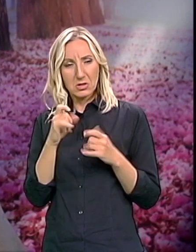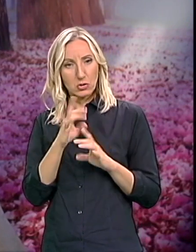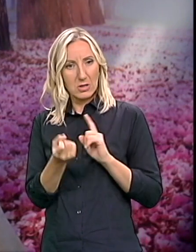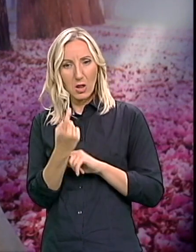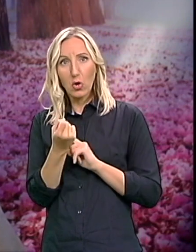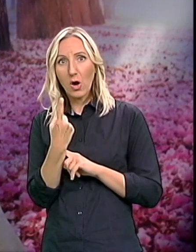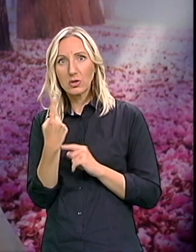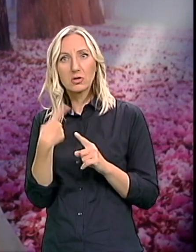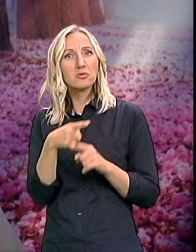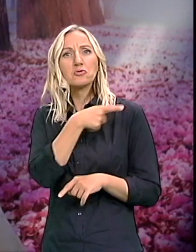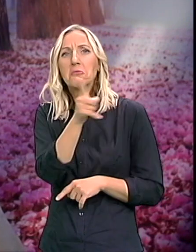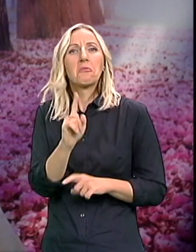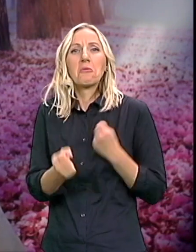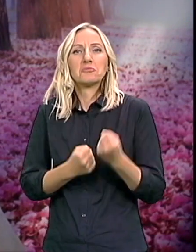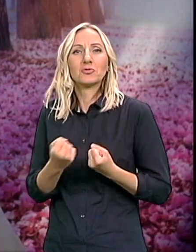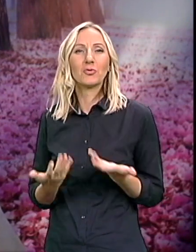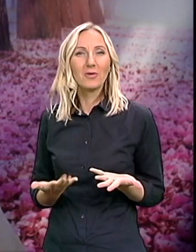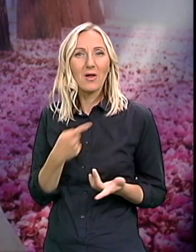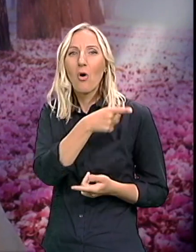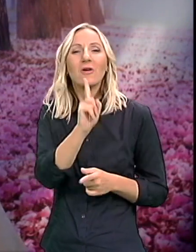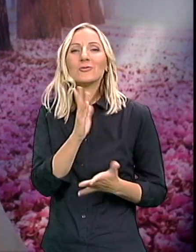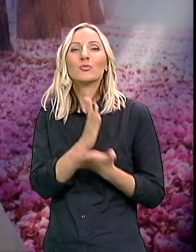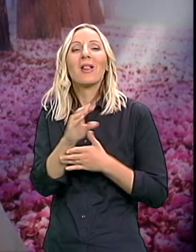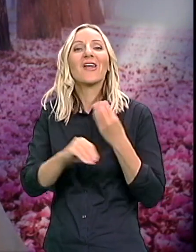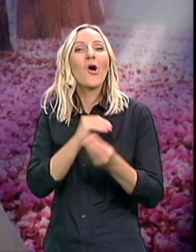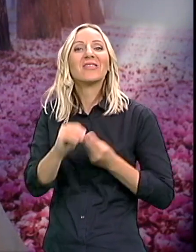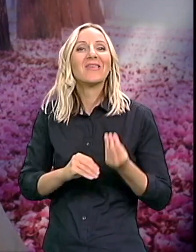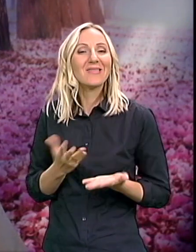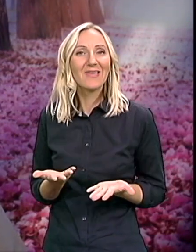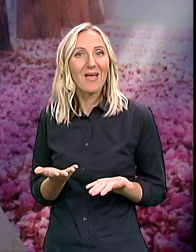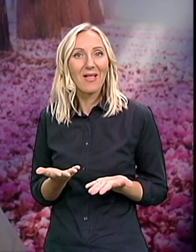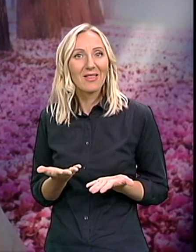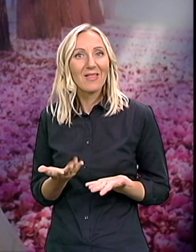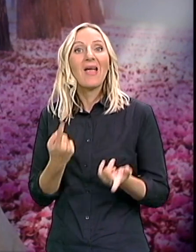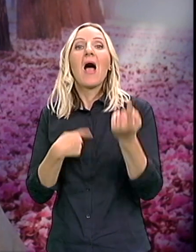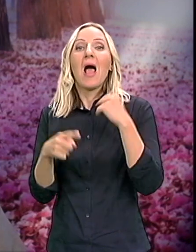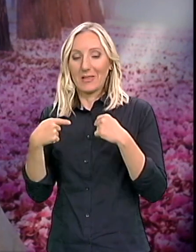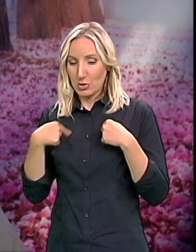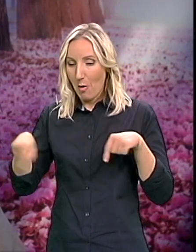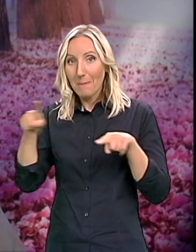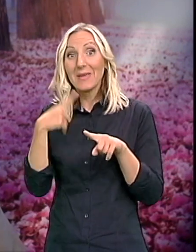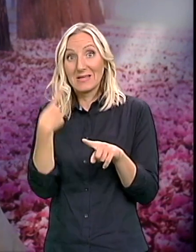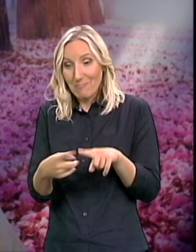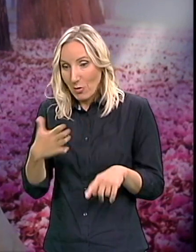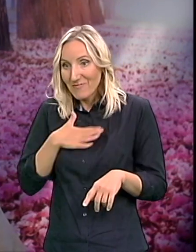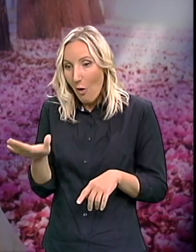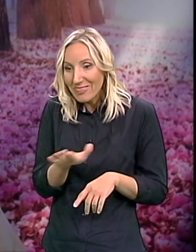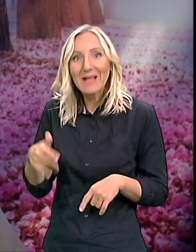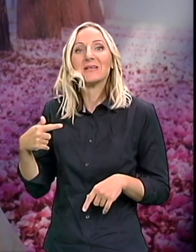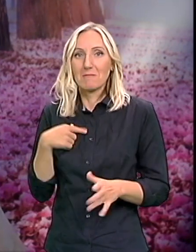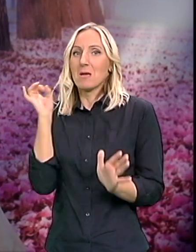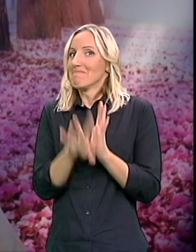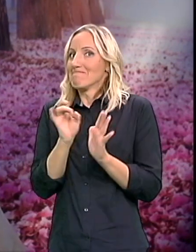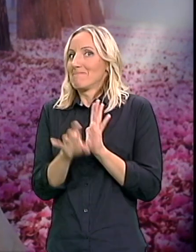Zato što se njima nije žurilo Oni nisu bili roditelji A da ćemo se mi sigurno Zbog svoje dece